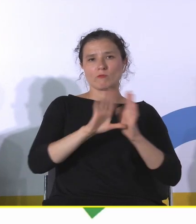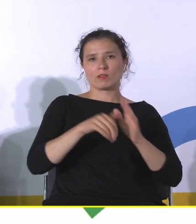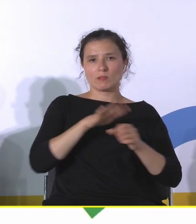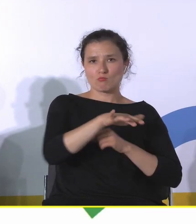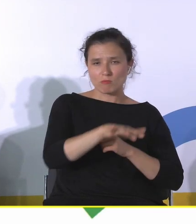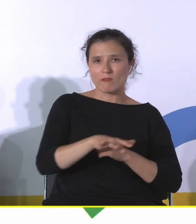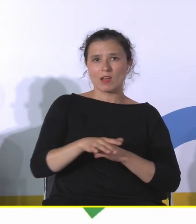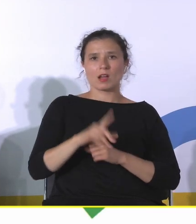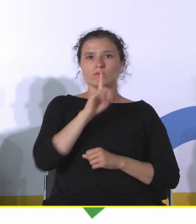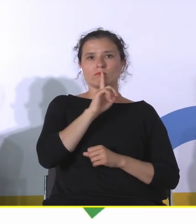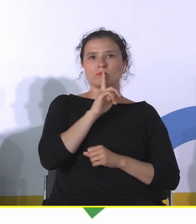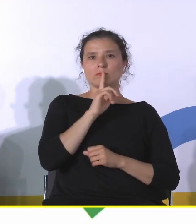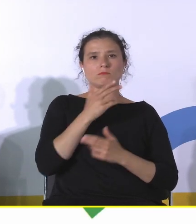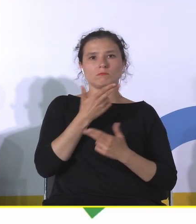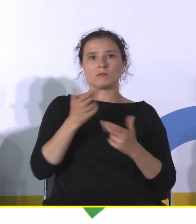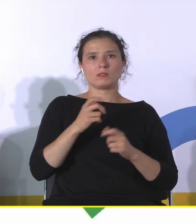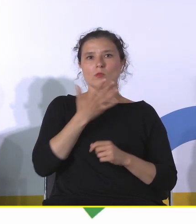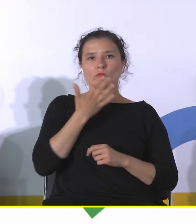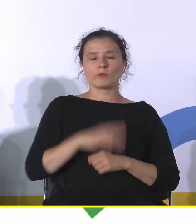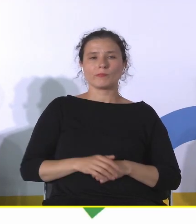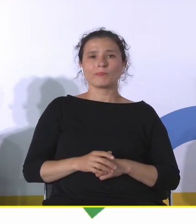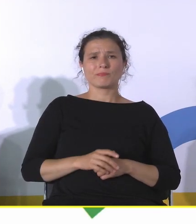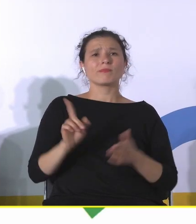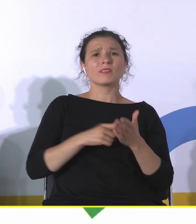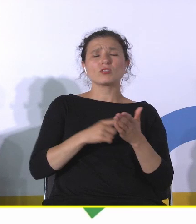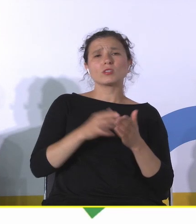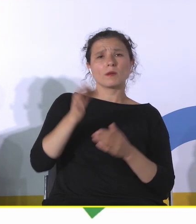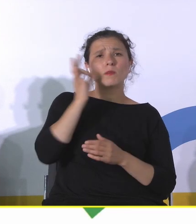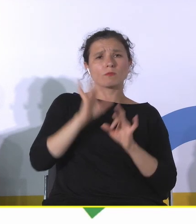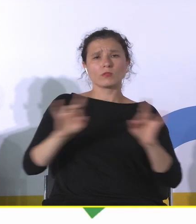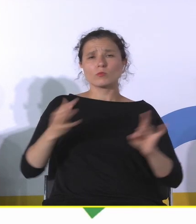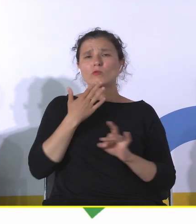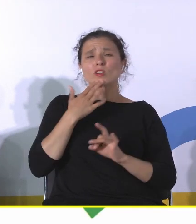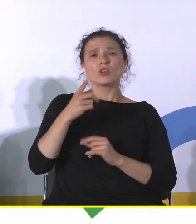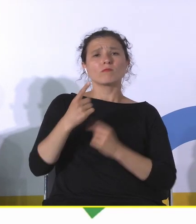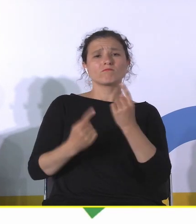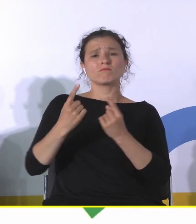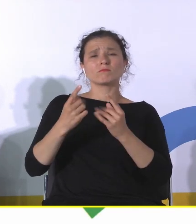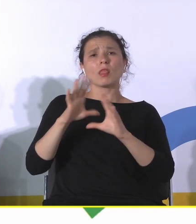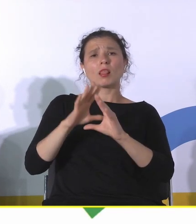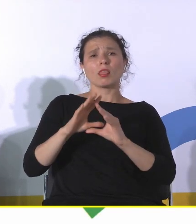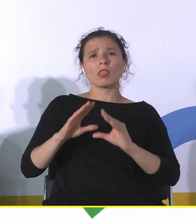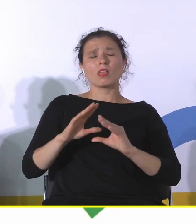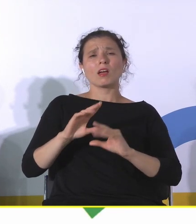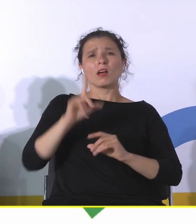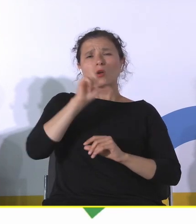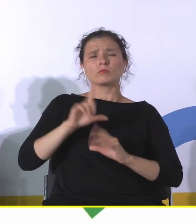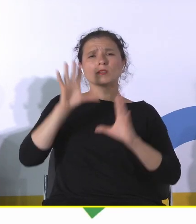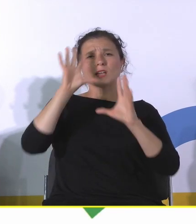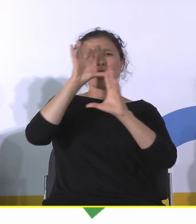profesor wspomniała, to jest temat, który umiera w sercu, umiera w ludziach i jak ci ludzie odchodzą, to ten temat